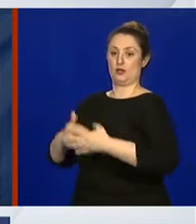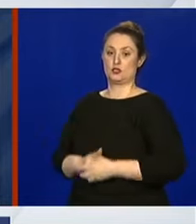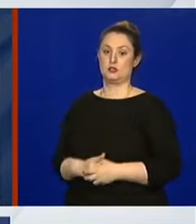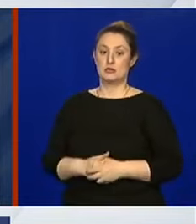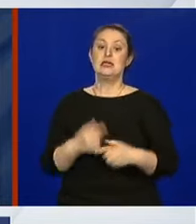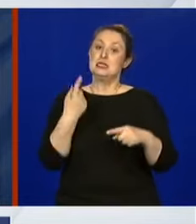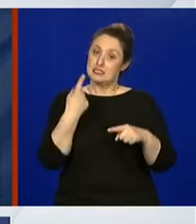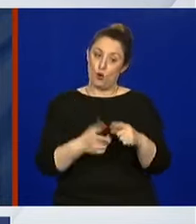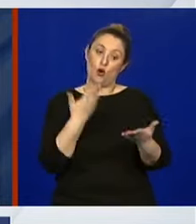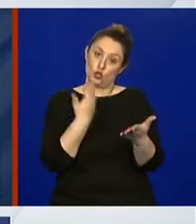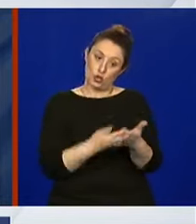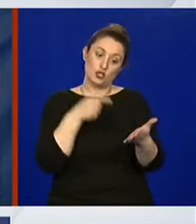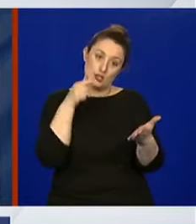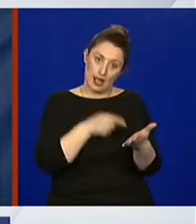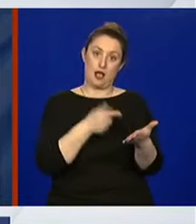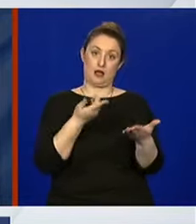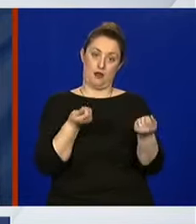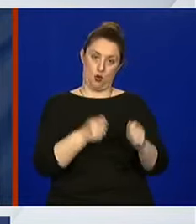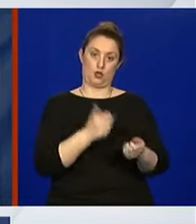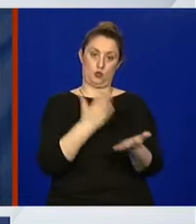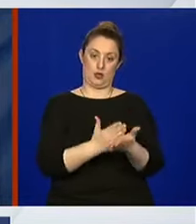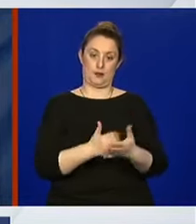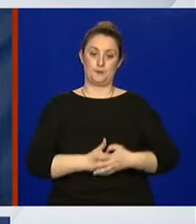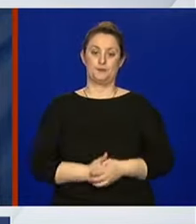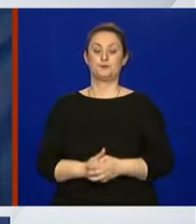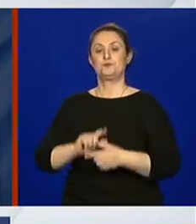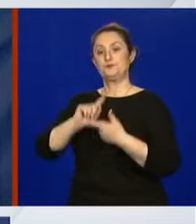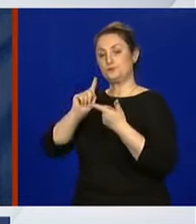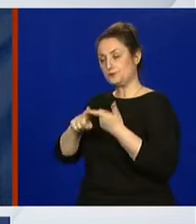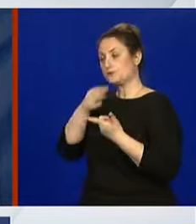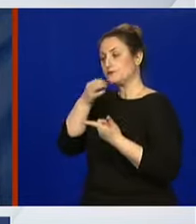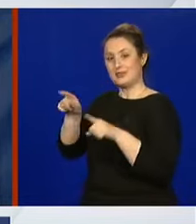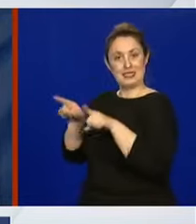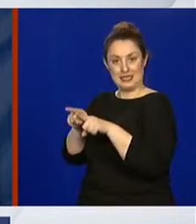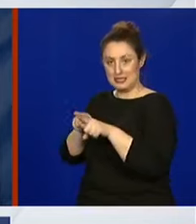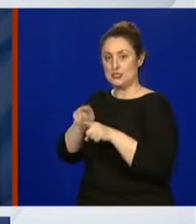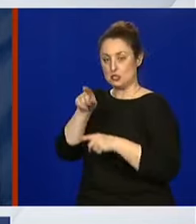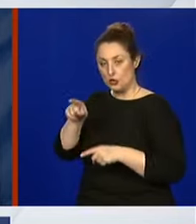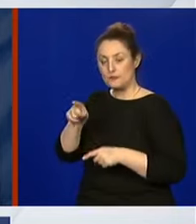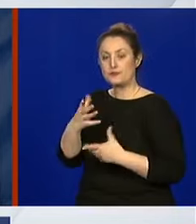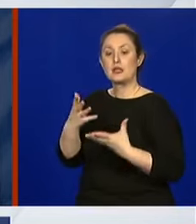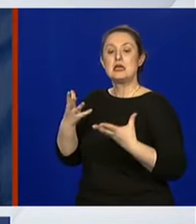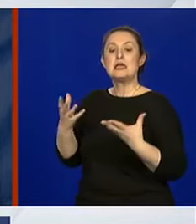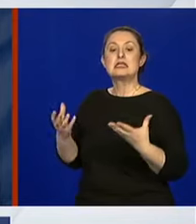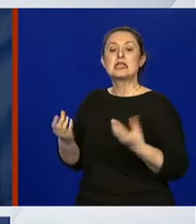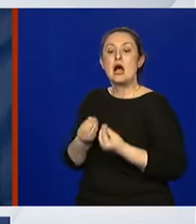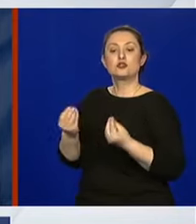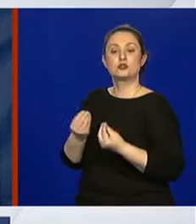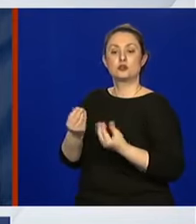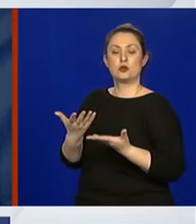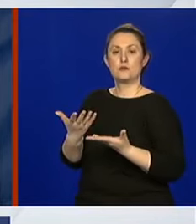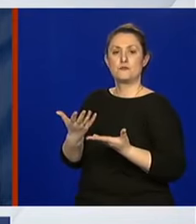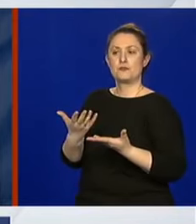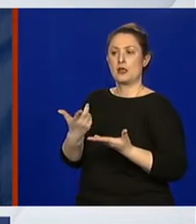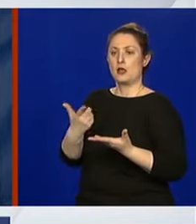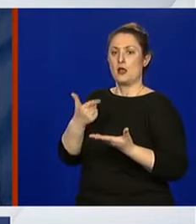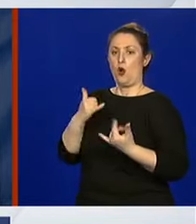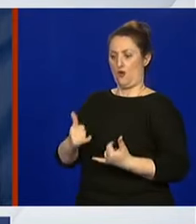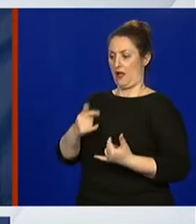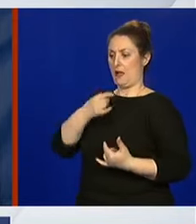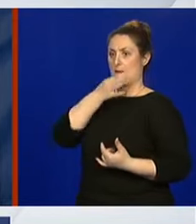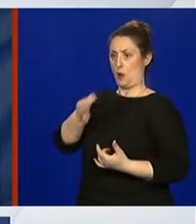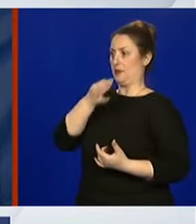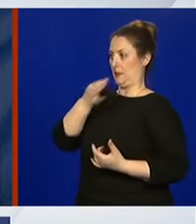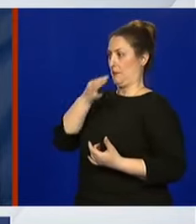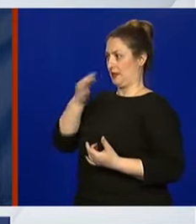Dobro. I drugo pitanje, možete, za vas će biti također. Dakle, zašto na neki način se stigmatiziraju pitanja koje se ovdje postavljaju, a